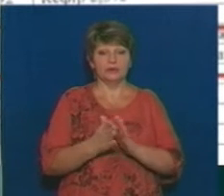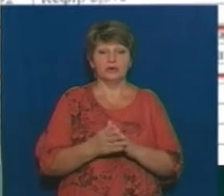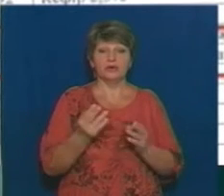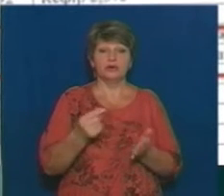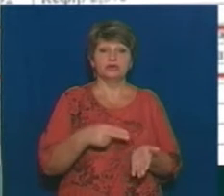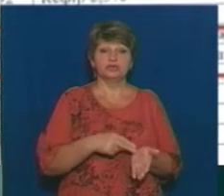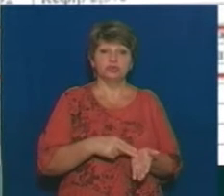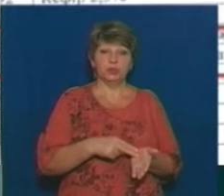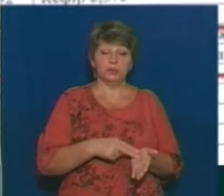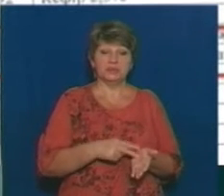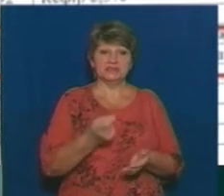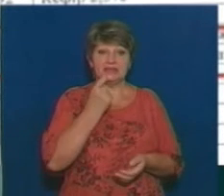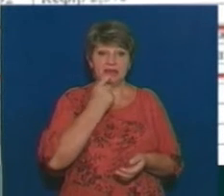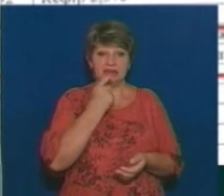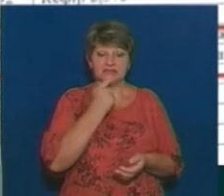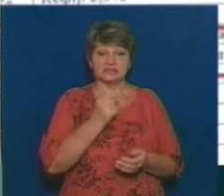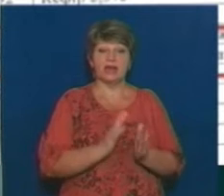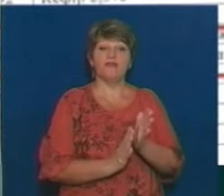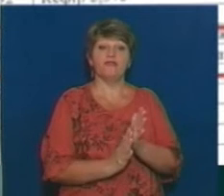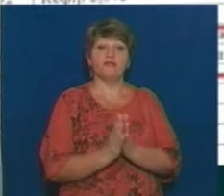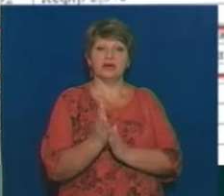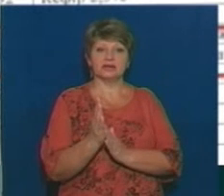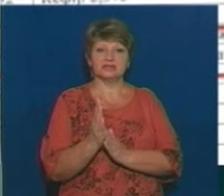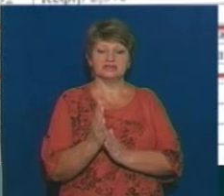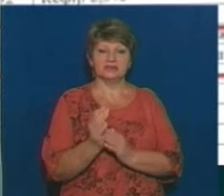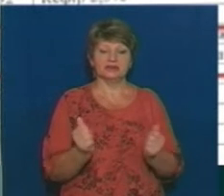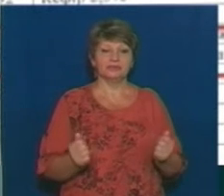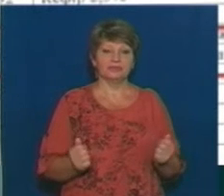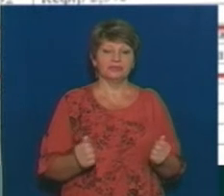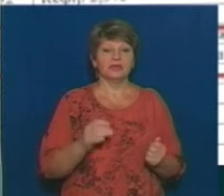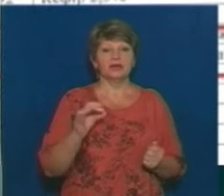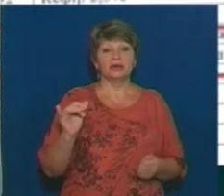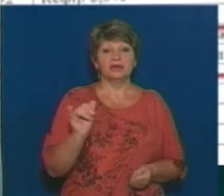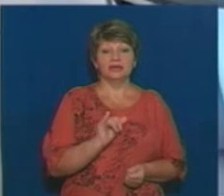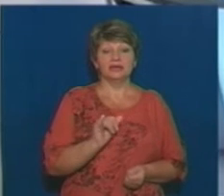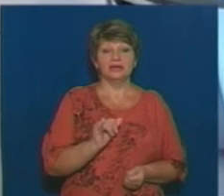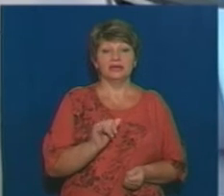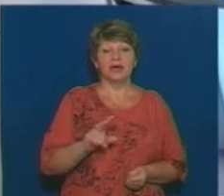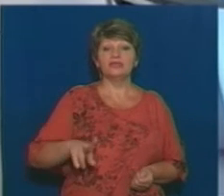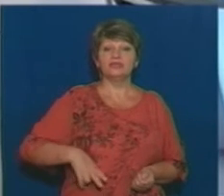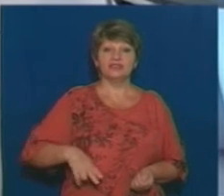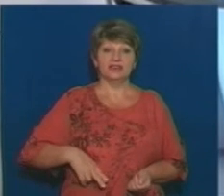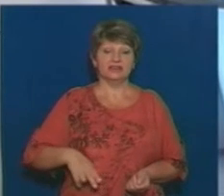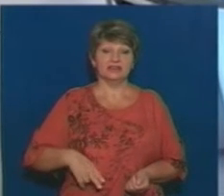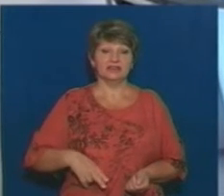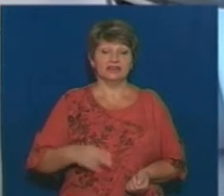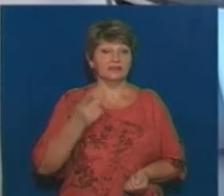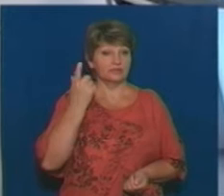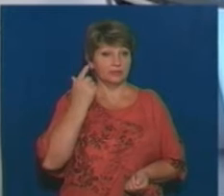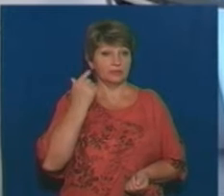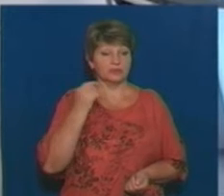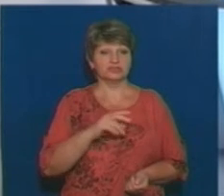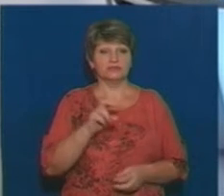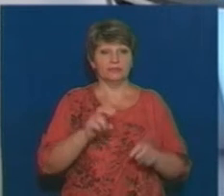виросла там 4,22-4,60 десь приблизно. І пані Олексенко, директор ТОВ Каштан Плюс,